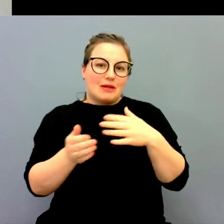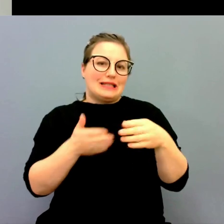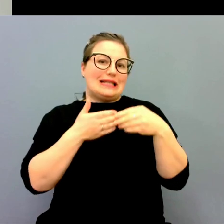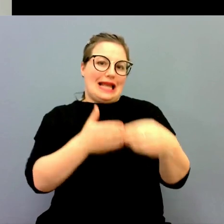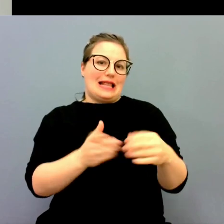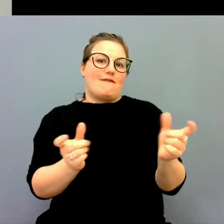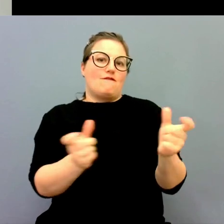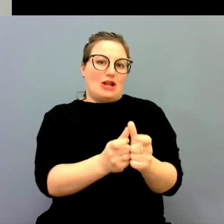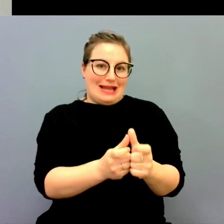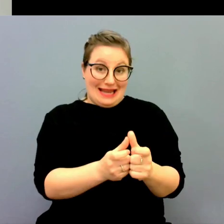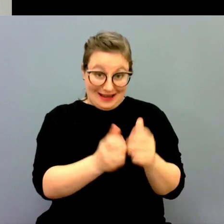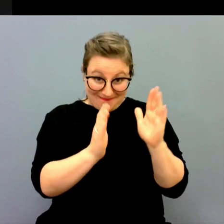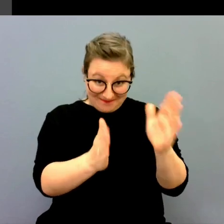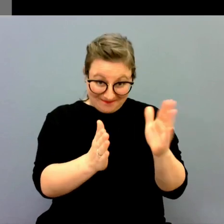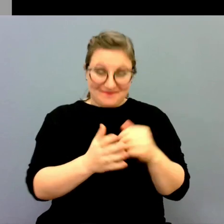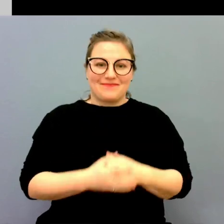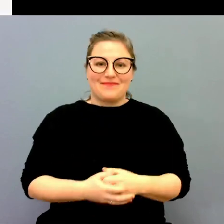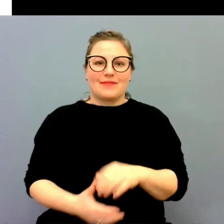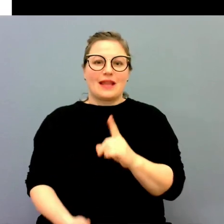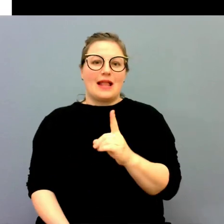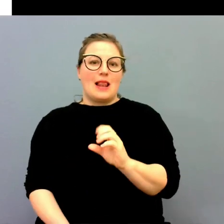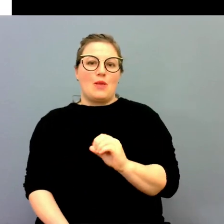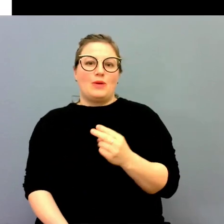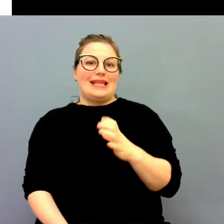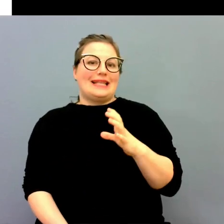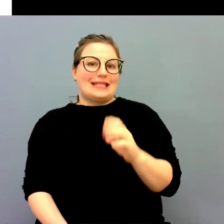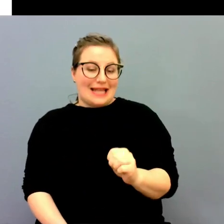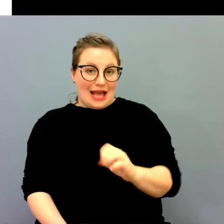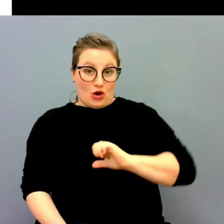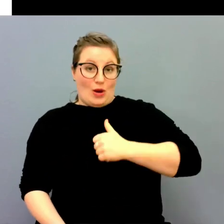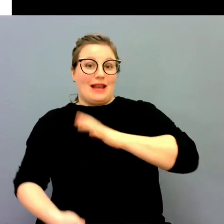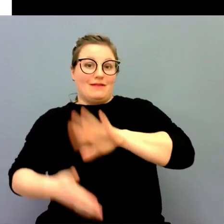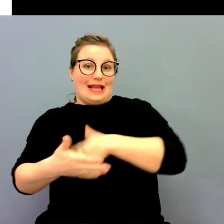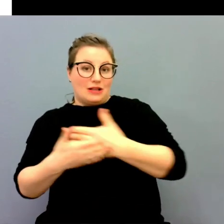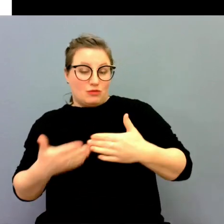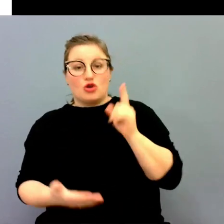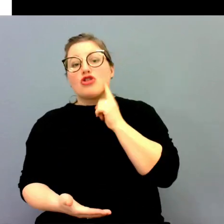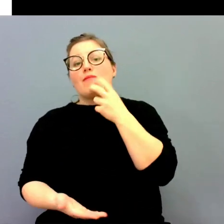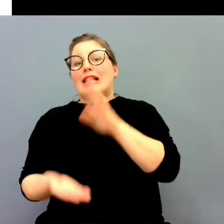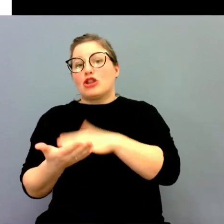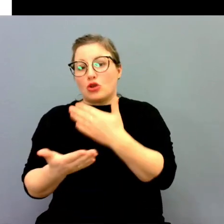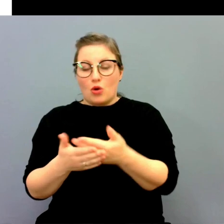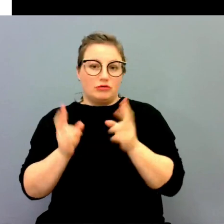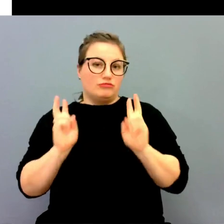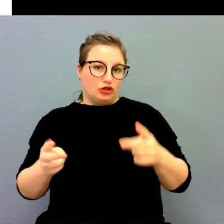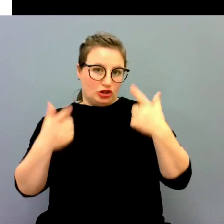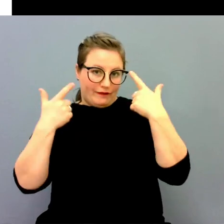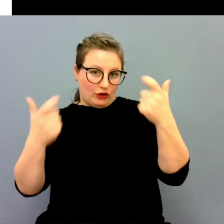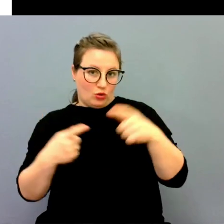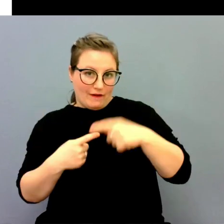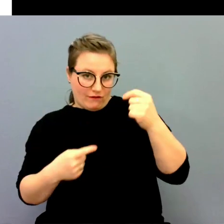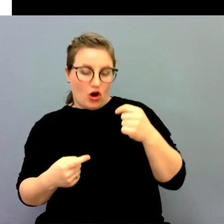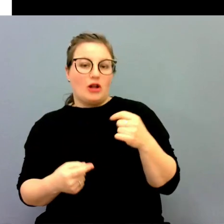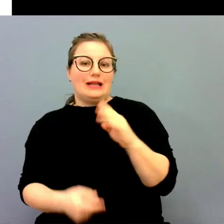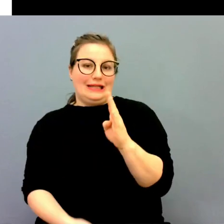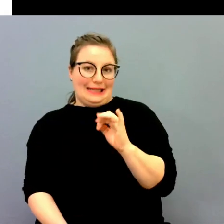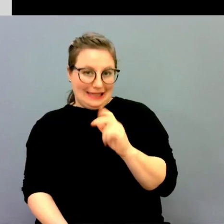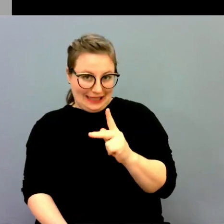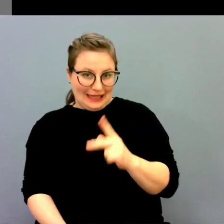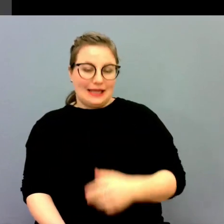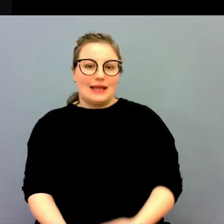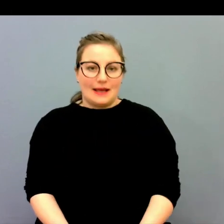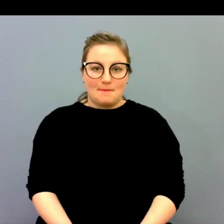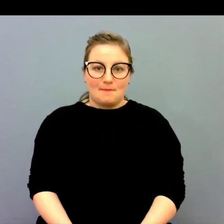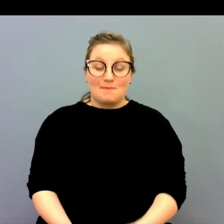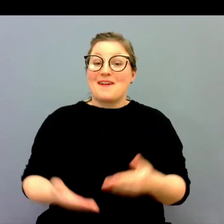arbetsledarförening. Louise Bäckström som är teckenspråks och döblindtolk och förtroendevald i DIK.